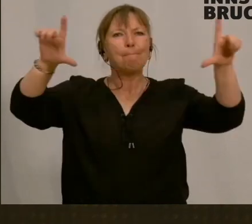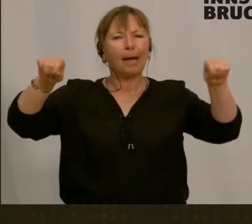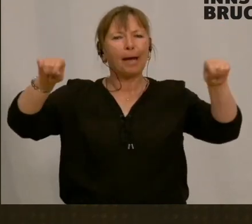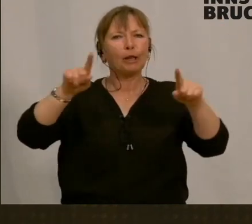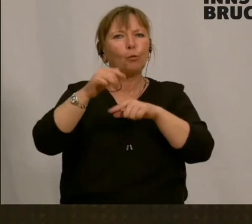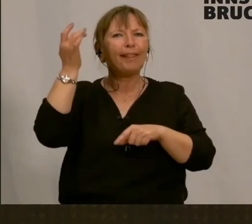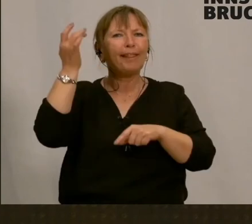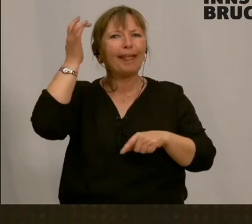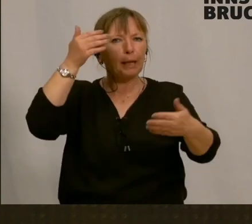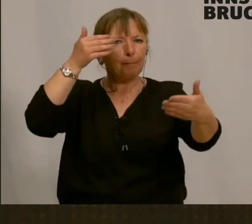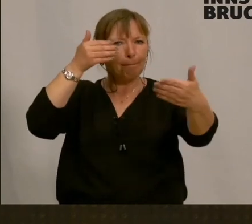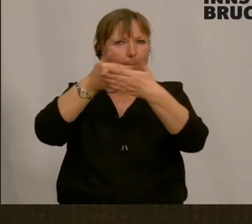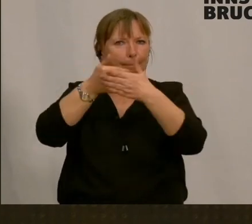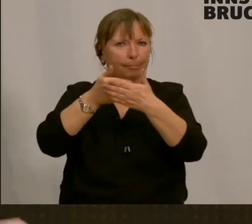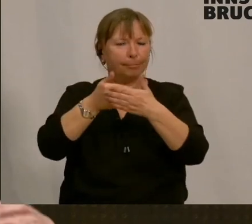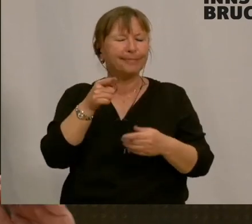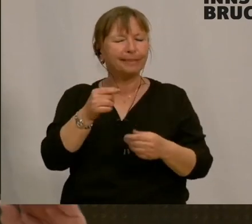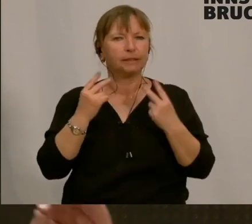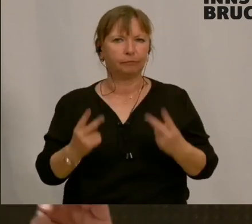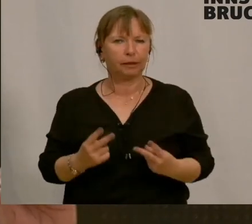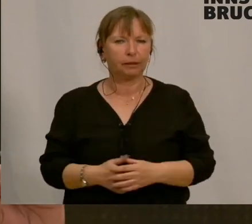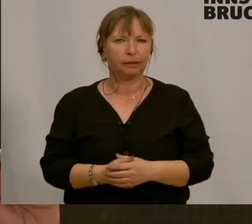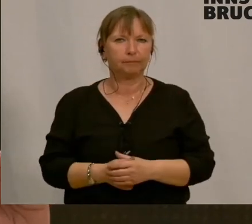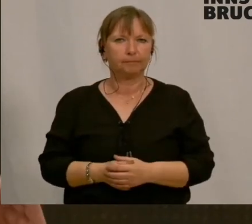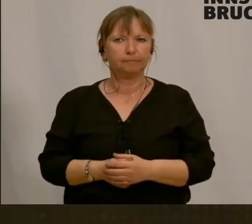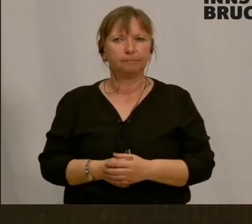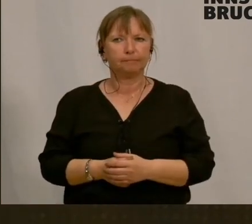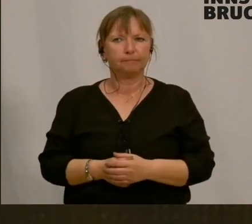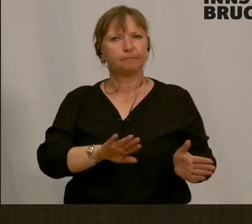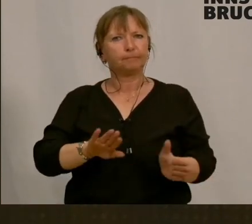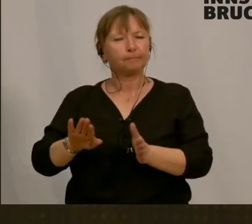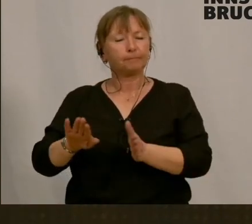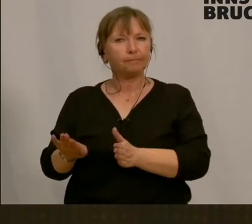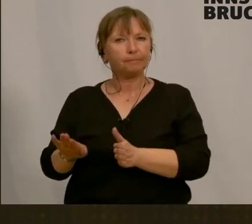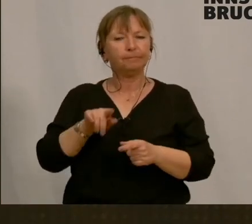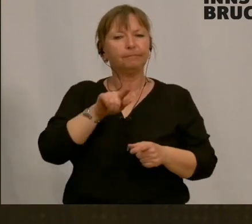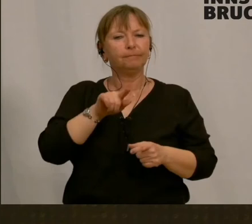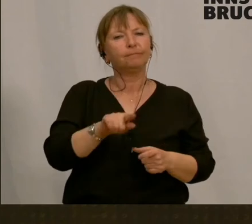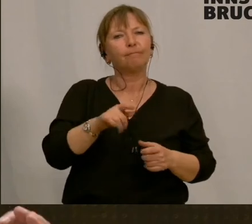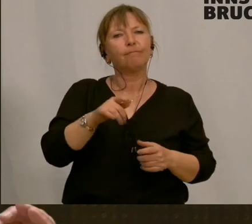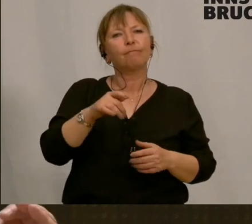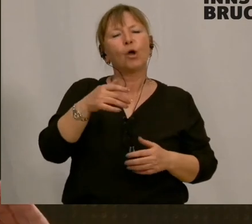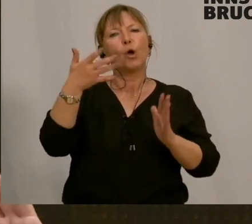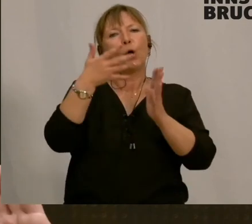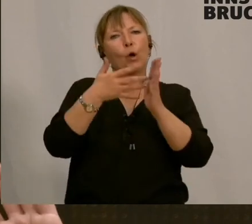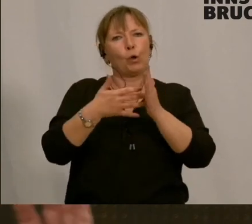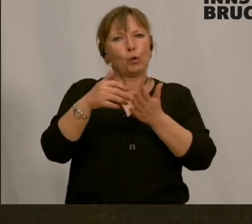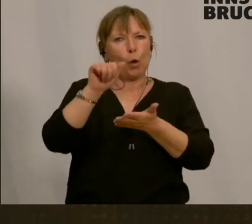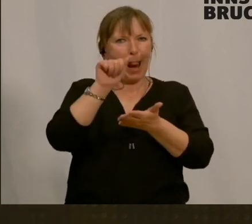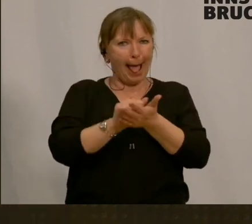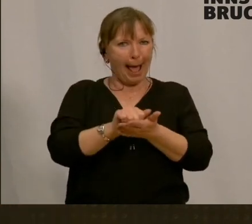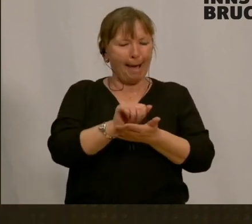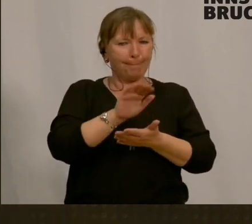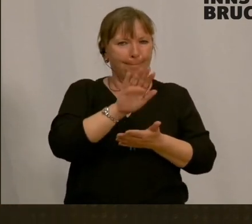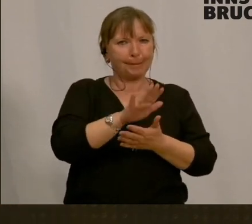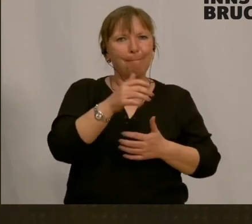sehr wichtig ist. Der Bericht des Kontrollamtes, jetzt lasse ich einmal diesen monetären